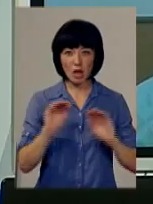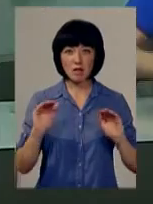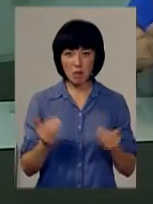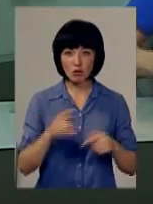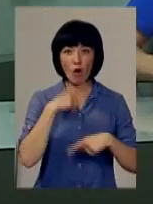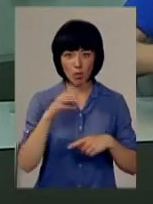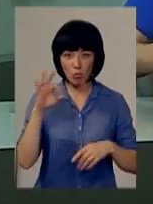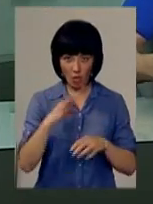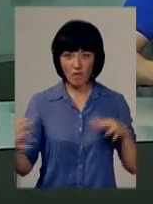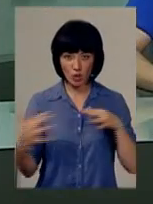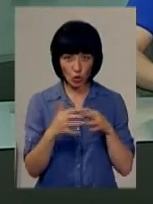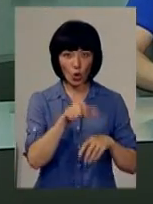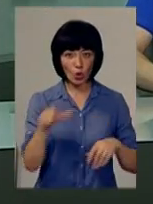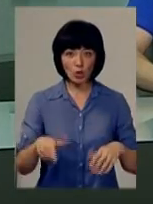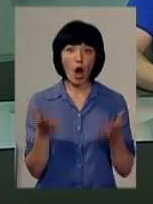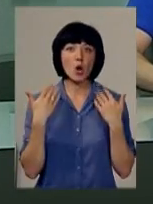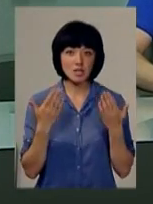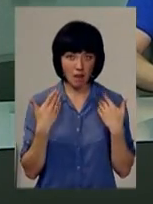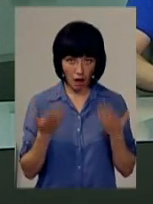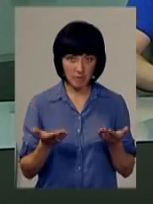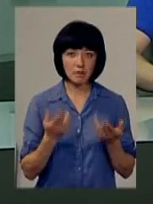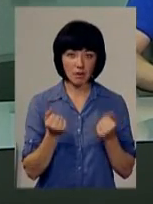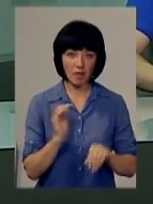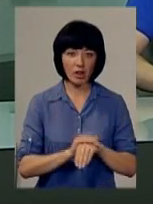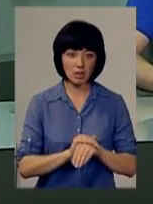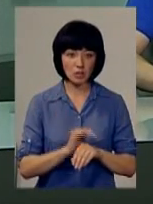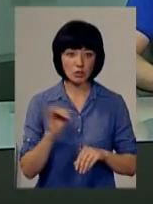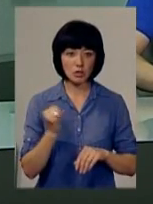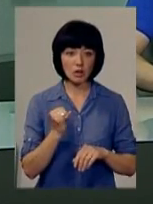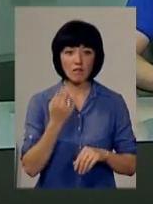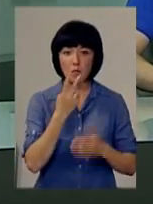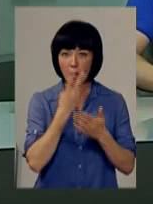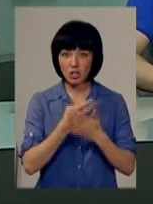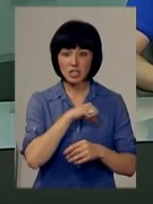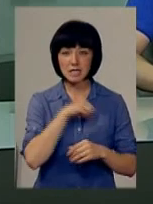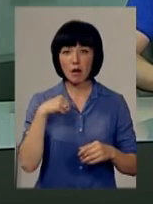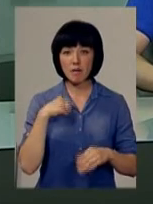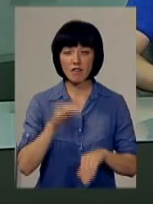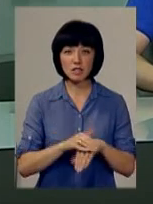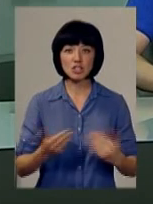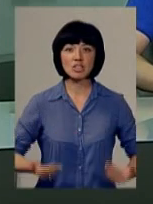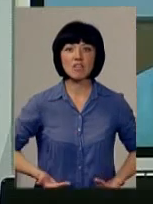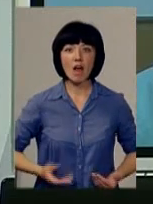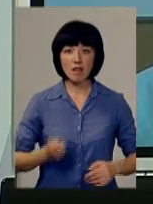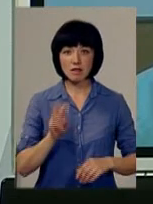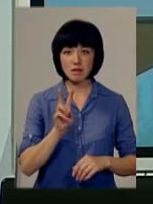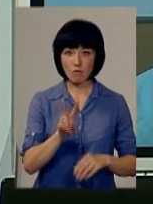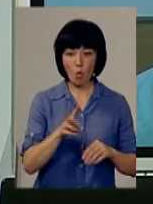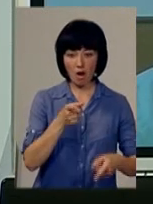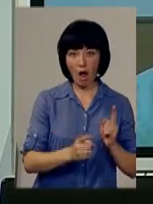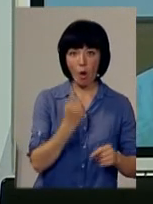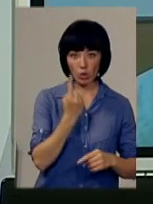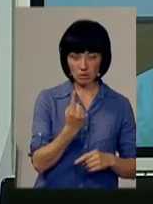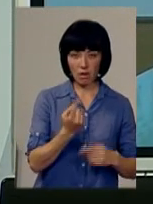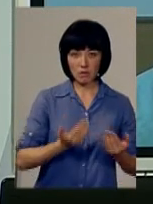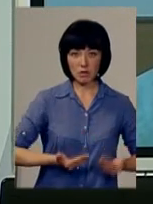говорити про війну, і, відповідно, люди якось розслабилися. І, фактично, ви бачите самі, що ми, фактично, живемо, якби, в двох таких реальностях.